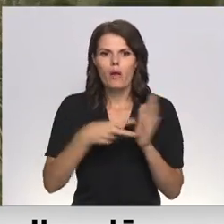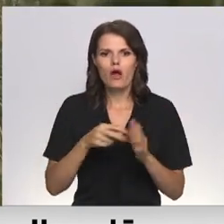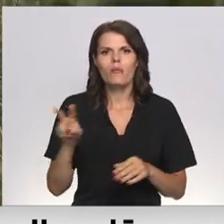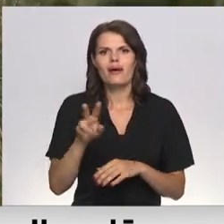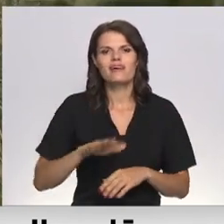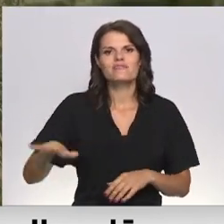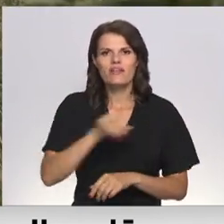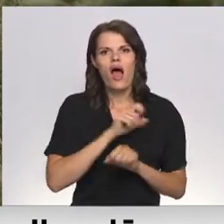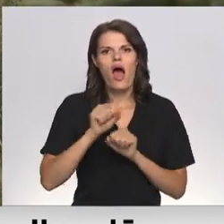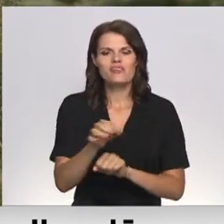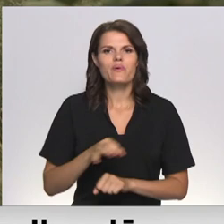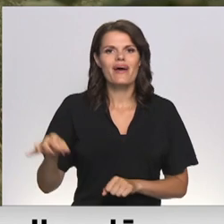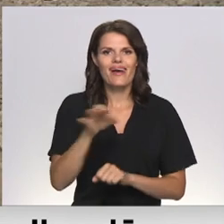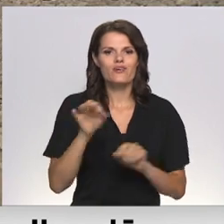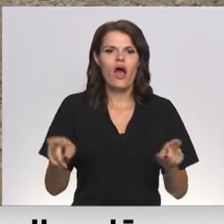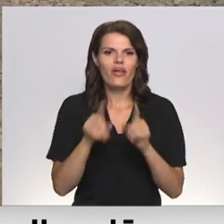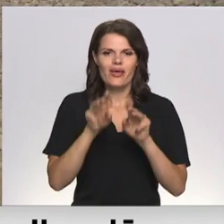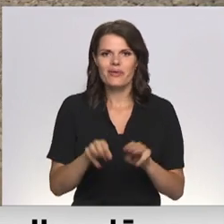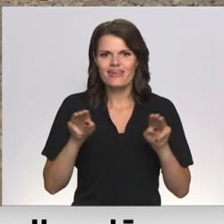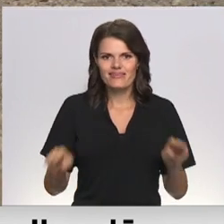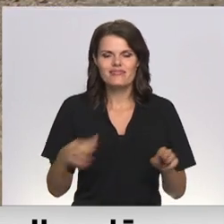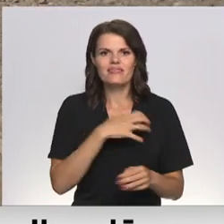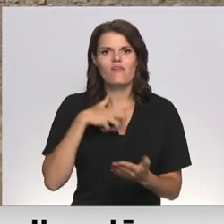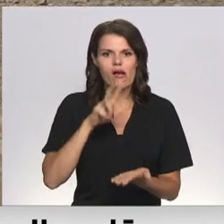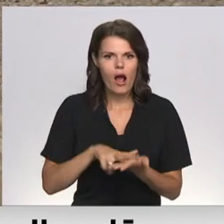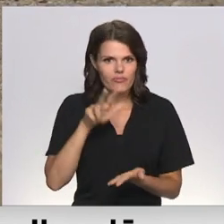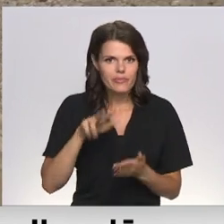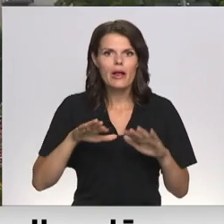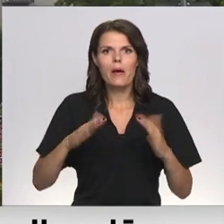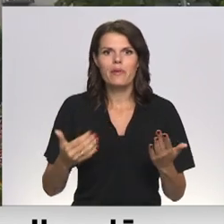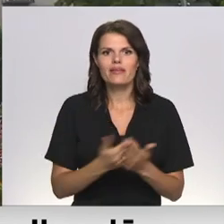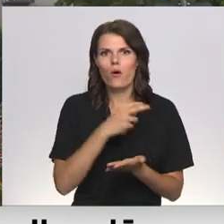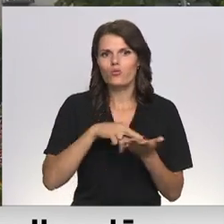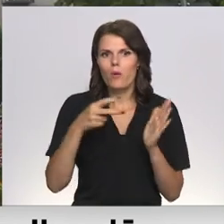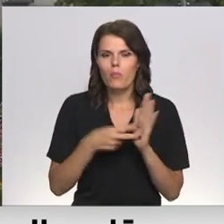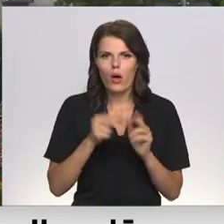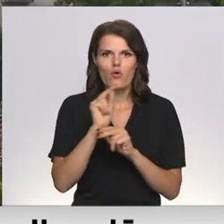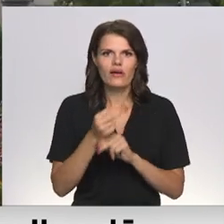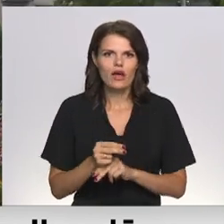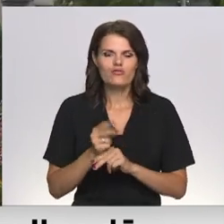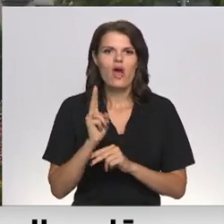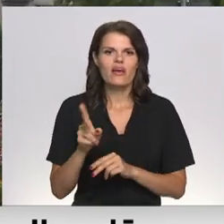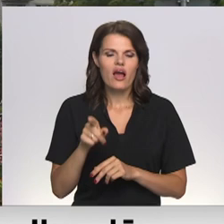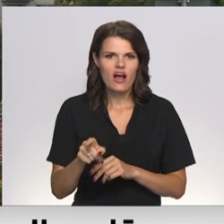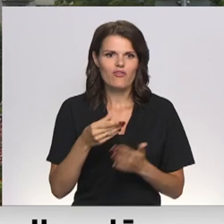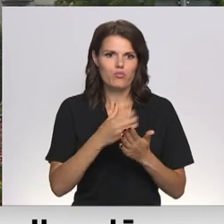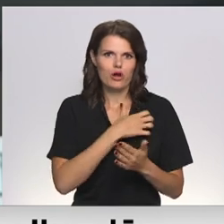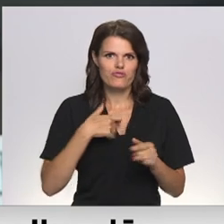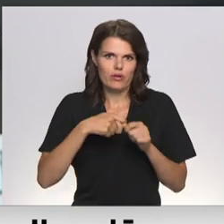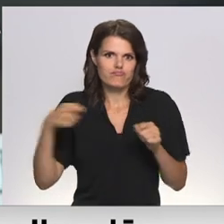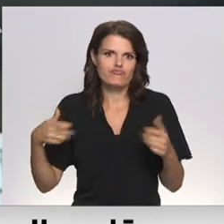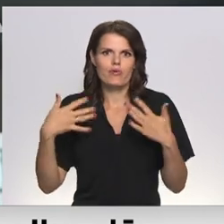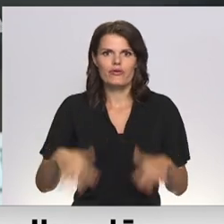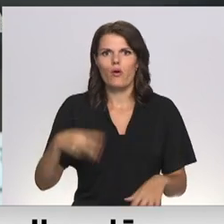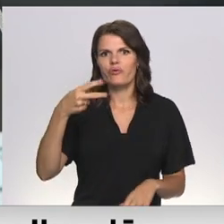vidas aizsardzības un reģionālās attīstības ministrijai ir jāapstiprina. Taču ar jauno plānojumu redakciju ķekavas pašvaldība kabējas jau divus